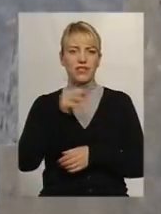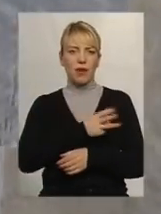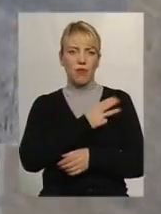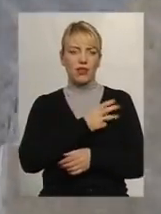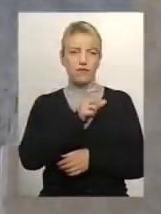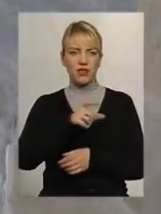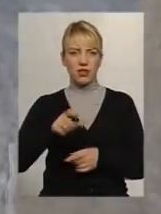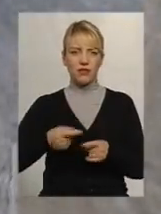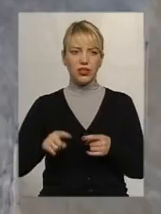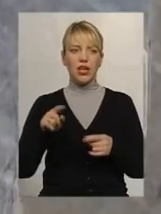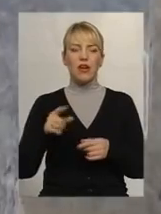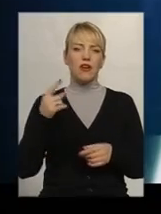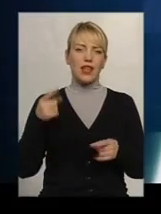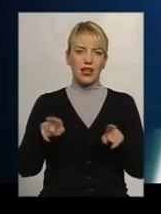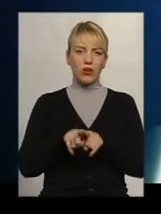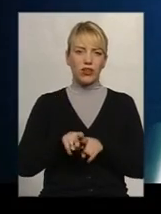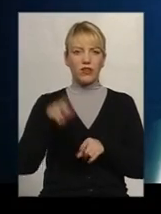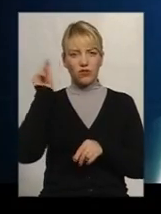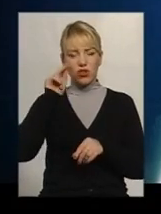рівня в Хмельницькому проходять вперше.